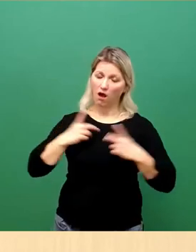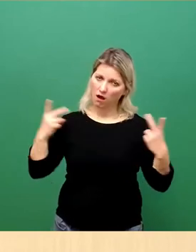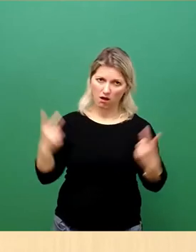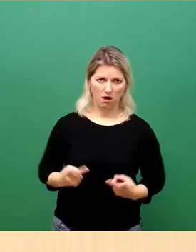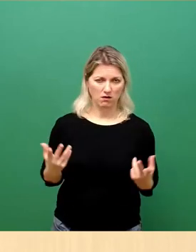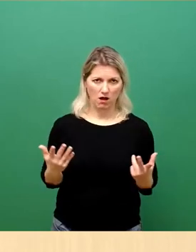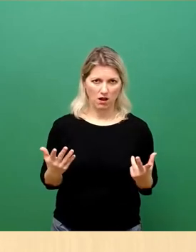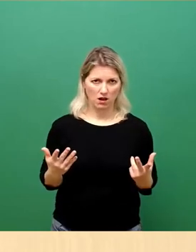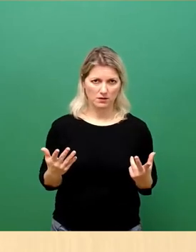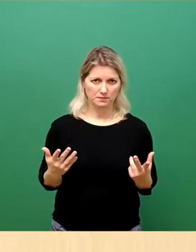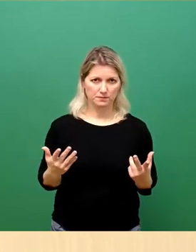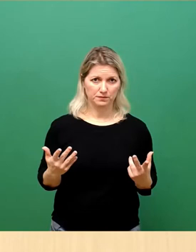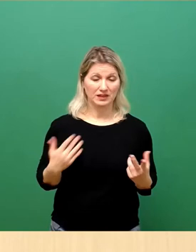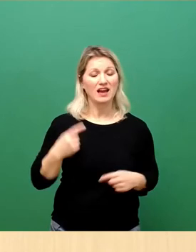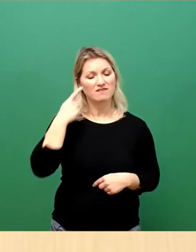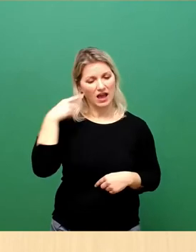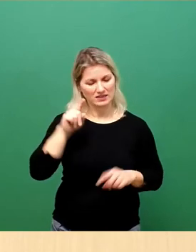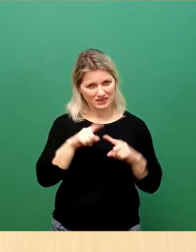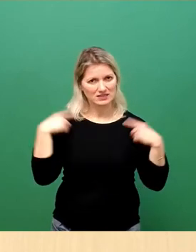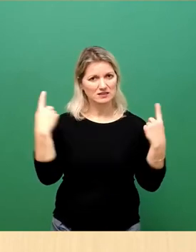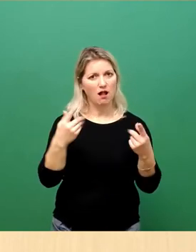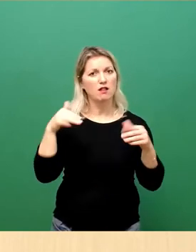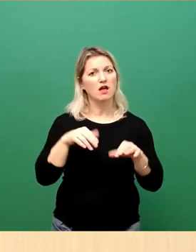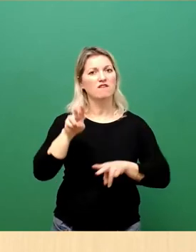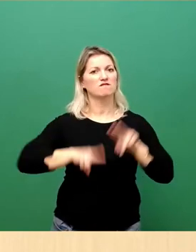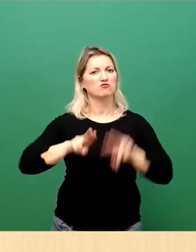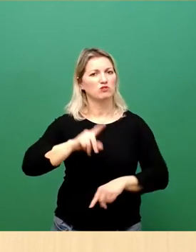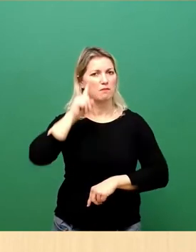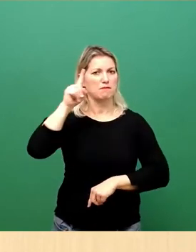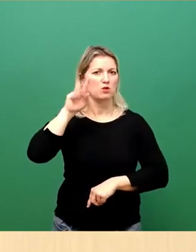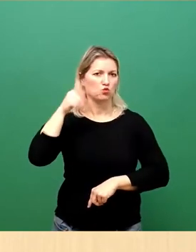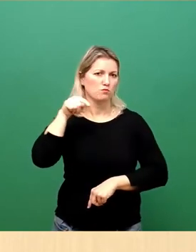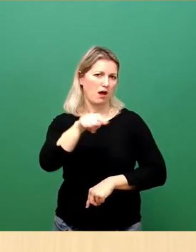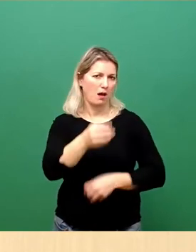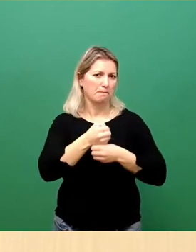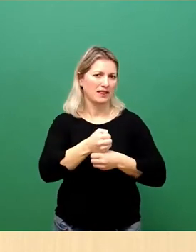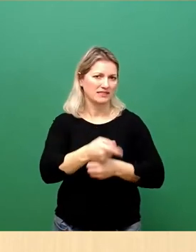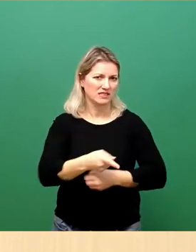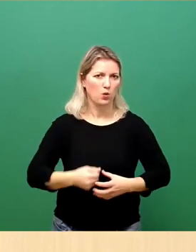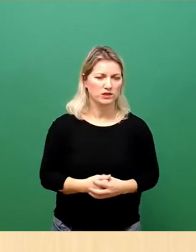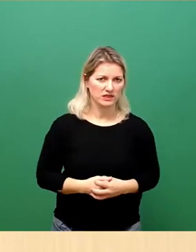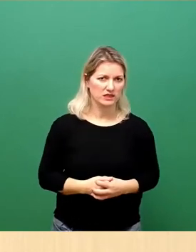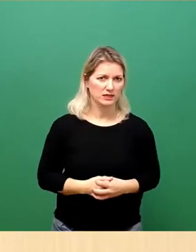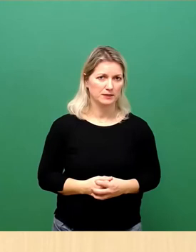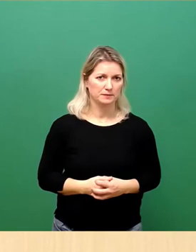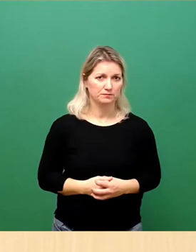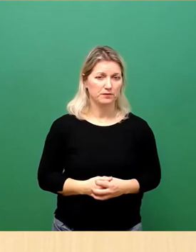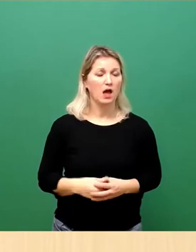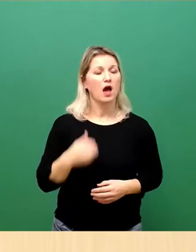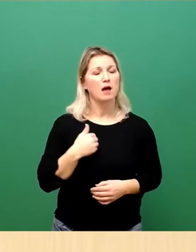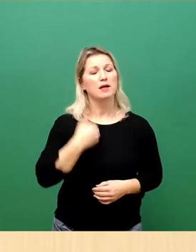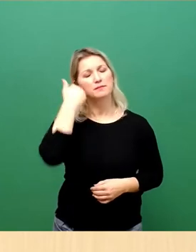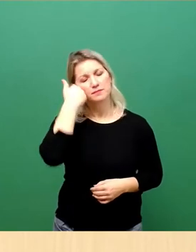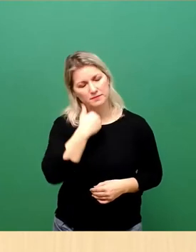hier im Saal ganz unterschiedliche Auffassungen zu dieser Petition vertreten sind. Ich appelliere aber ganz bewusst